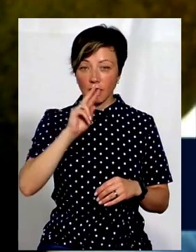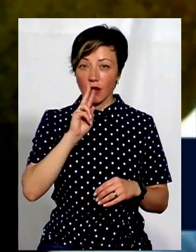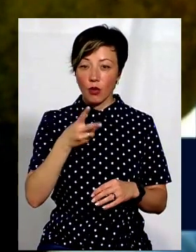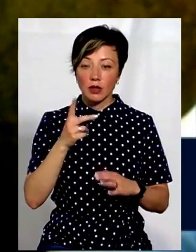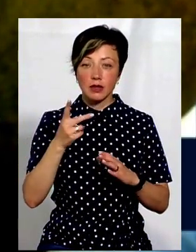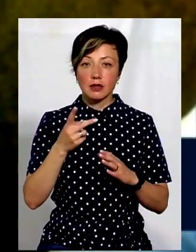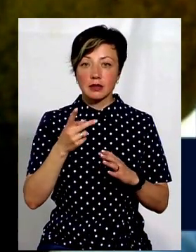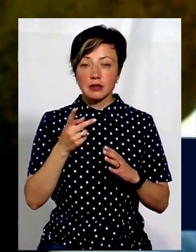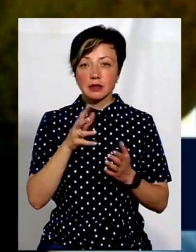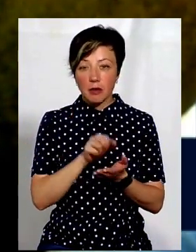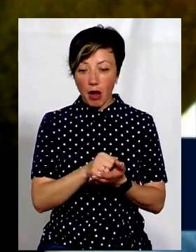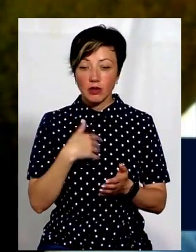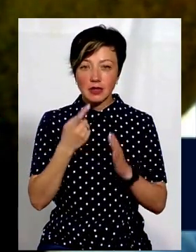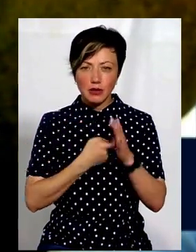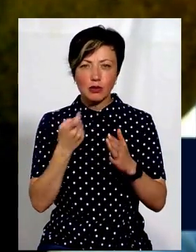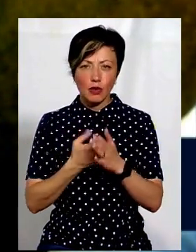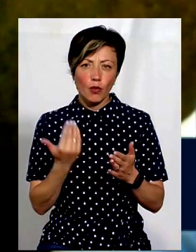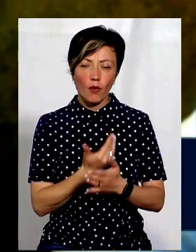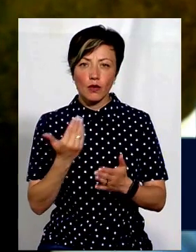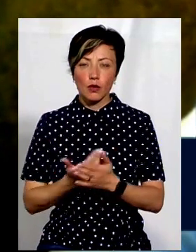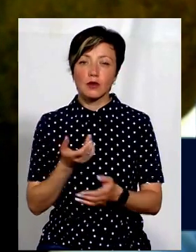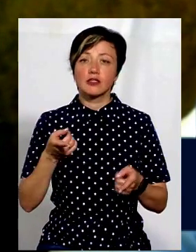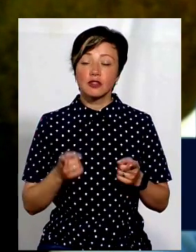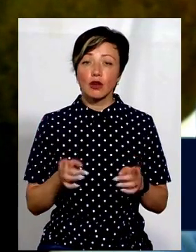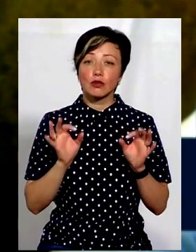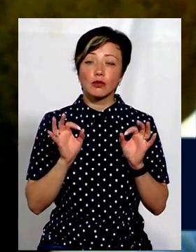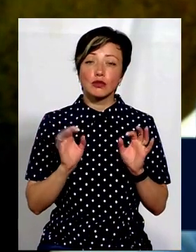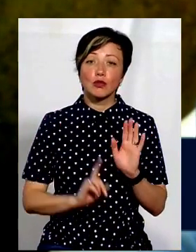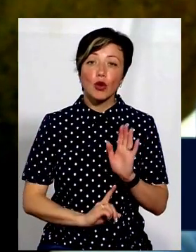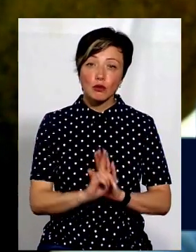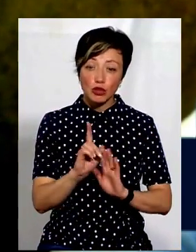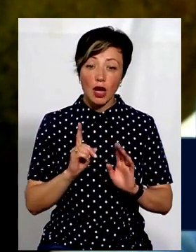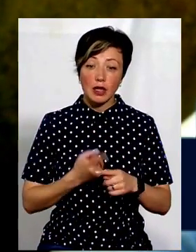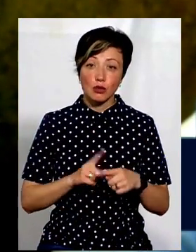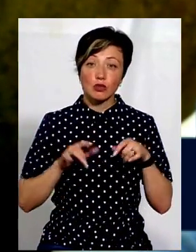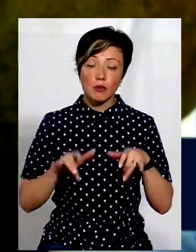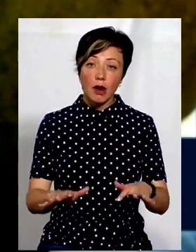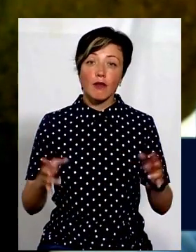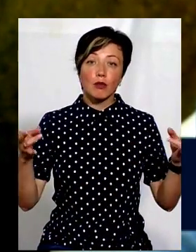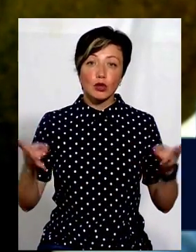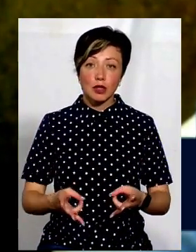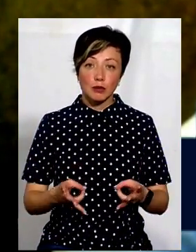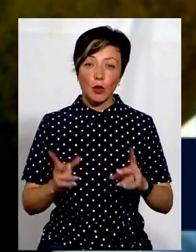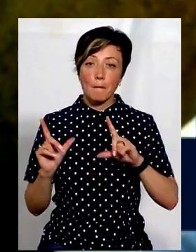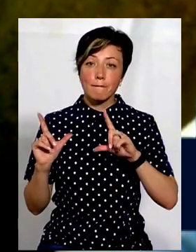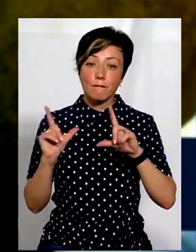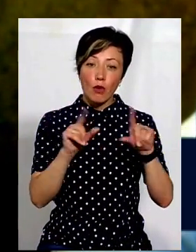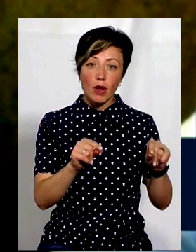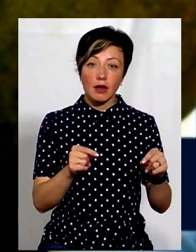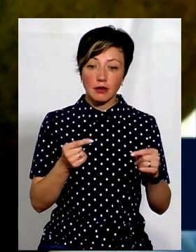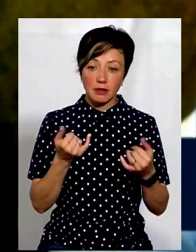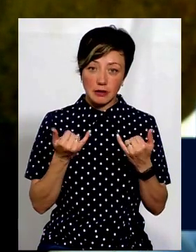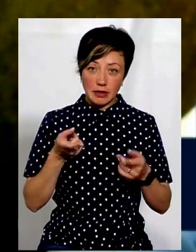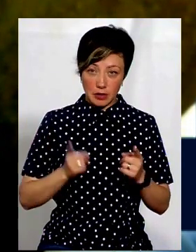і дізнаюся щось нове завжди. Звичайно, щоб розпочати цю справу, безперечно, потрібно поїхати на якусь